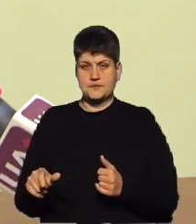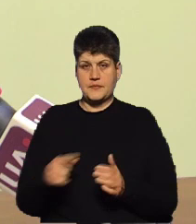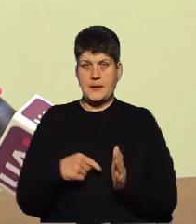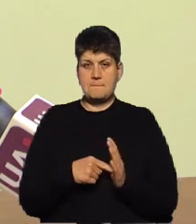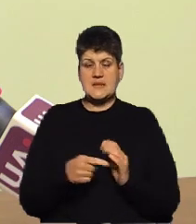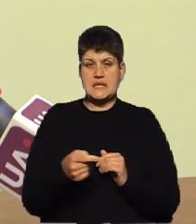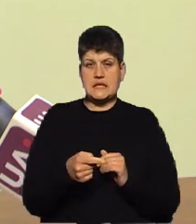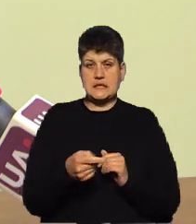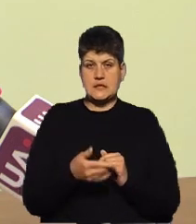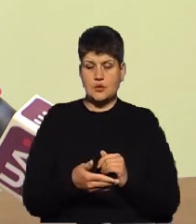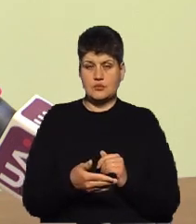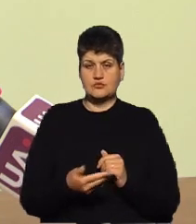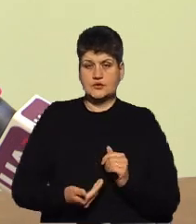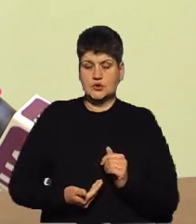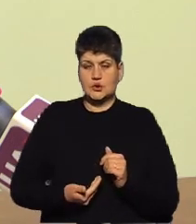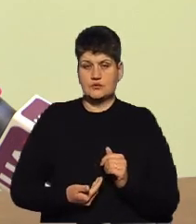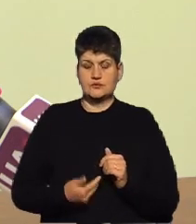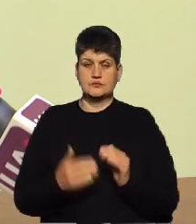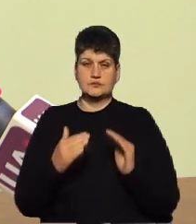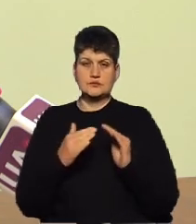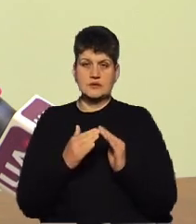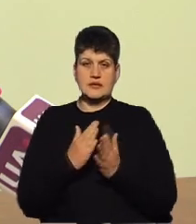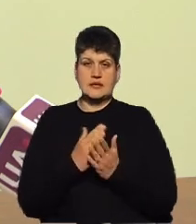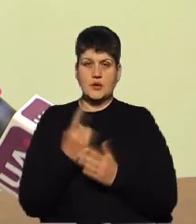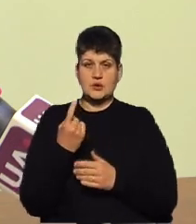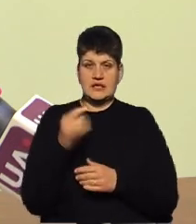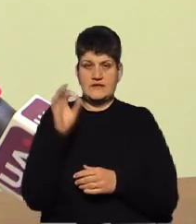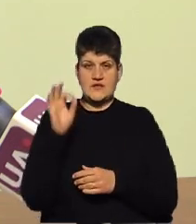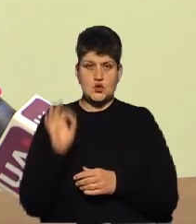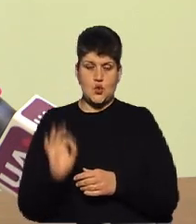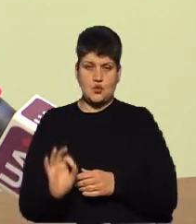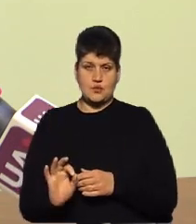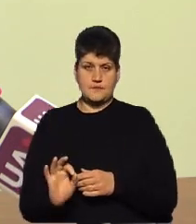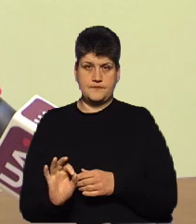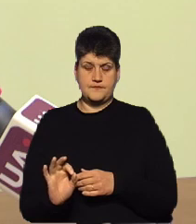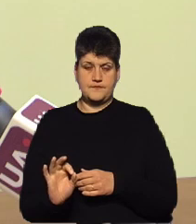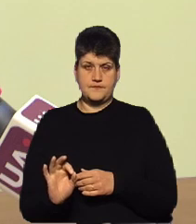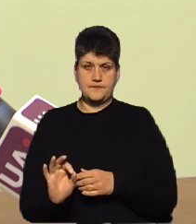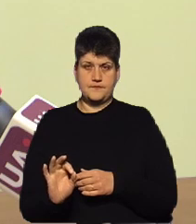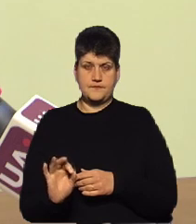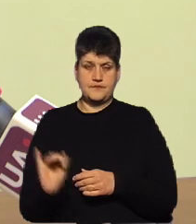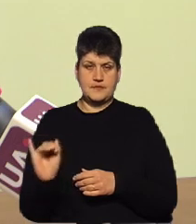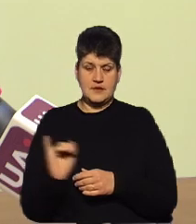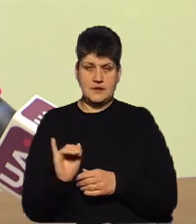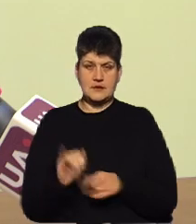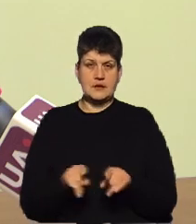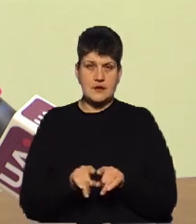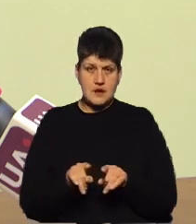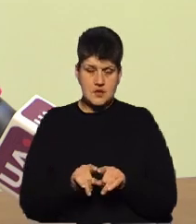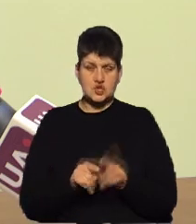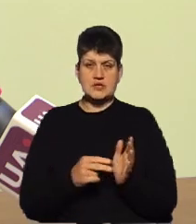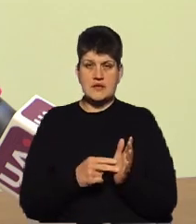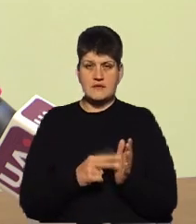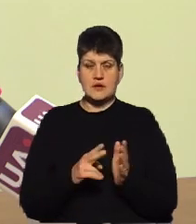по житловій нерухомості вони складають 1%. І така ж сама ставка по житловій